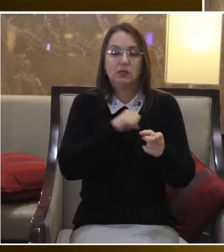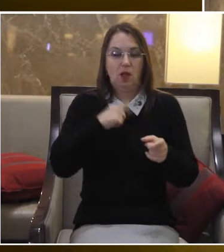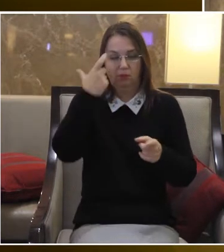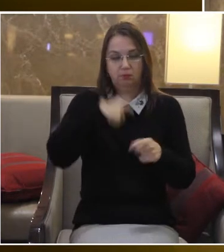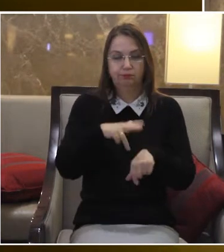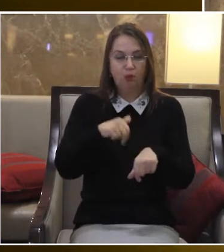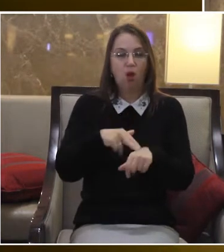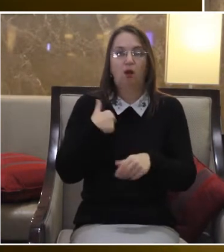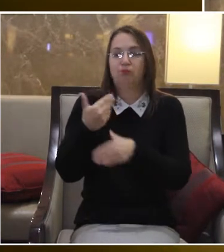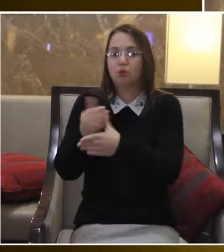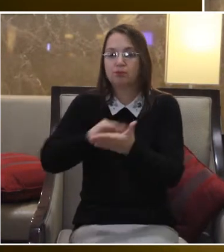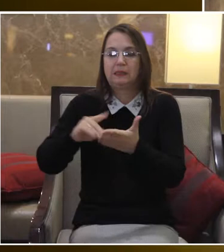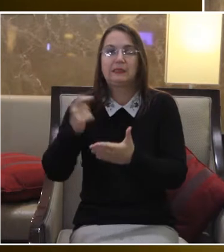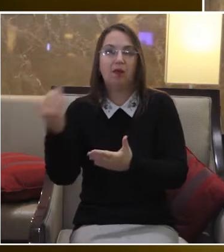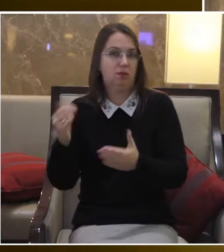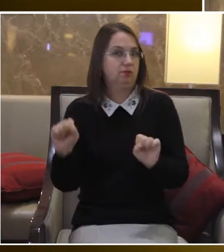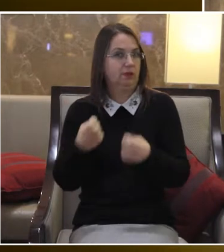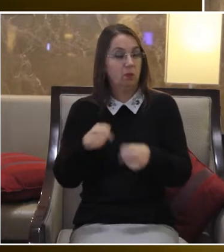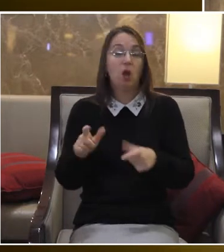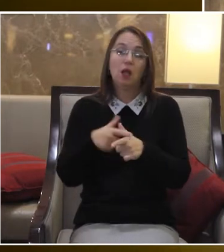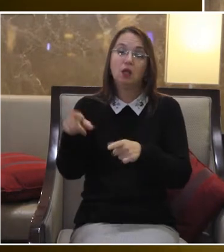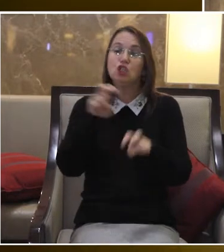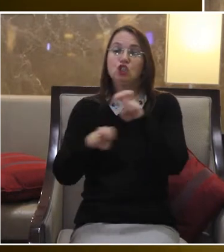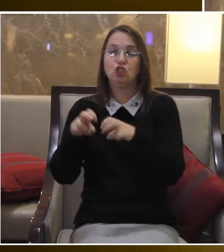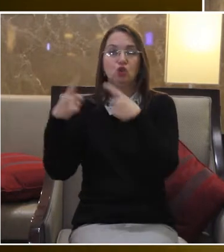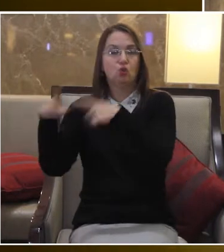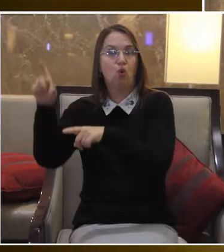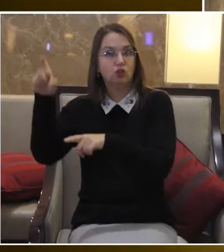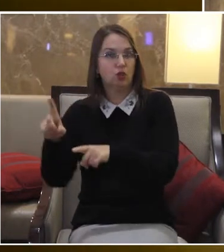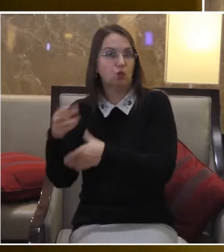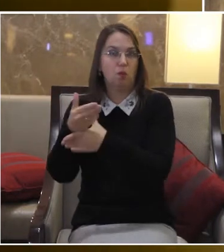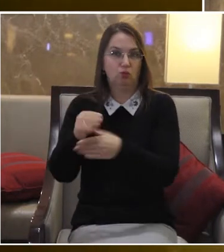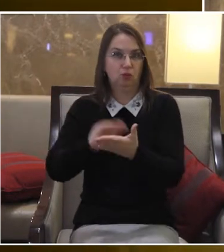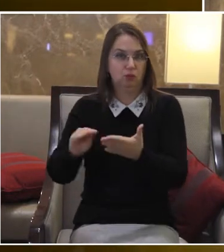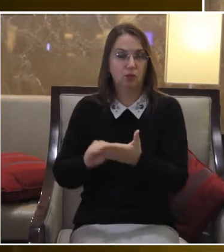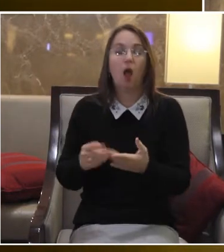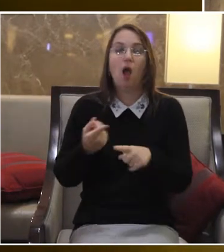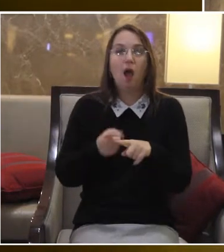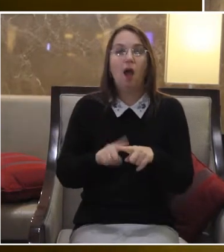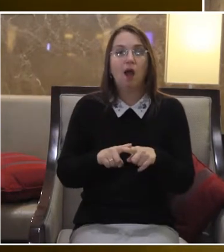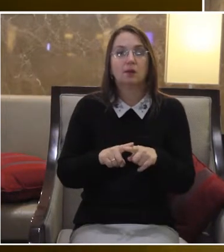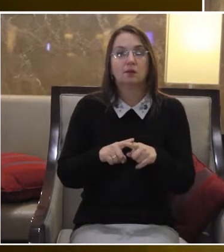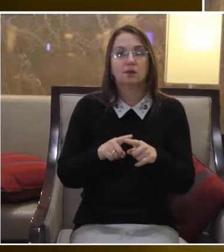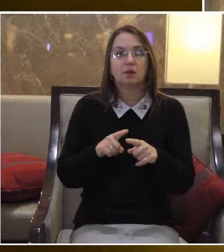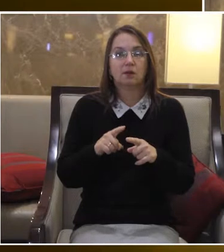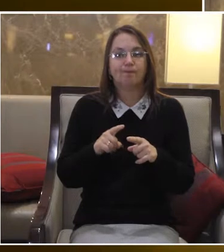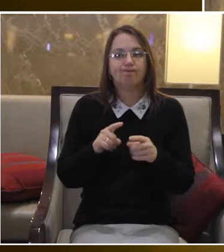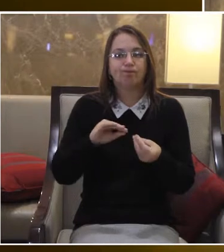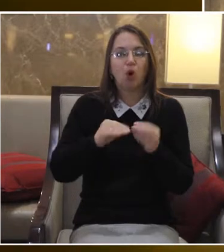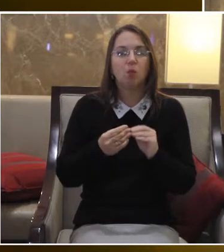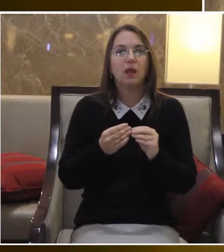зробити Або шукаєте когось, хто вам допоможе це зробити Тобто це питання якраз